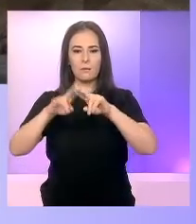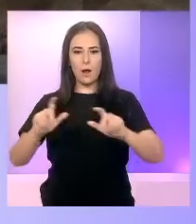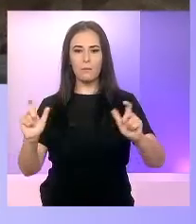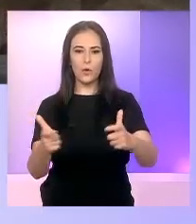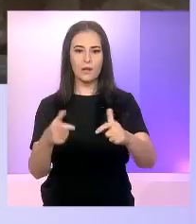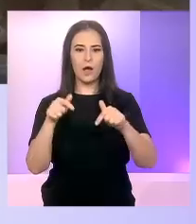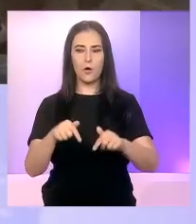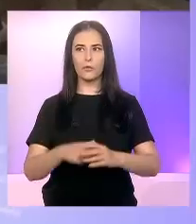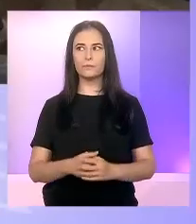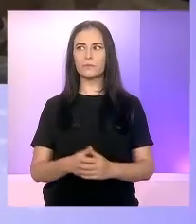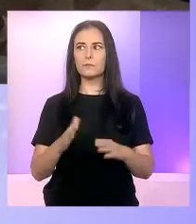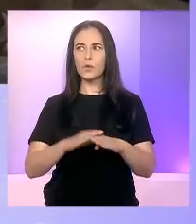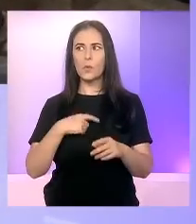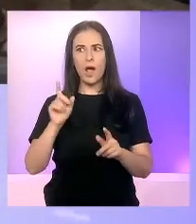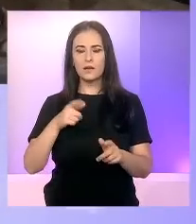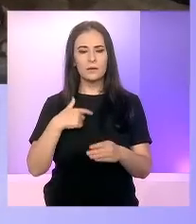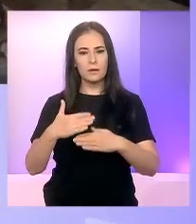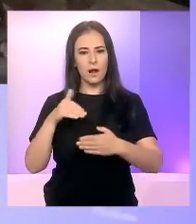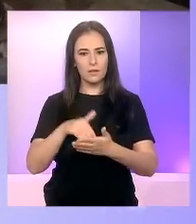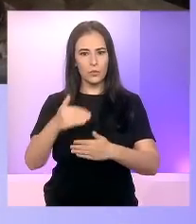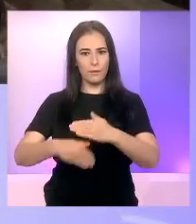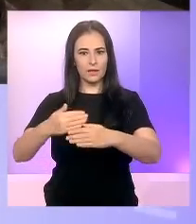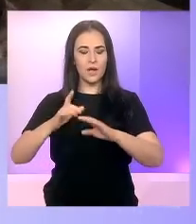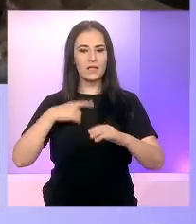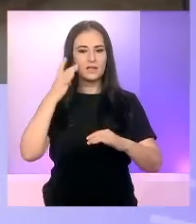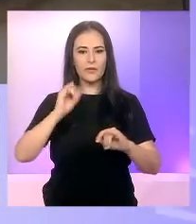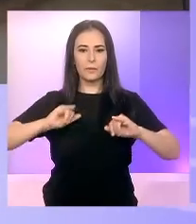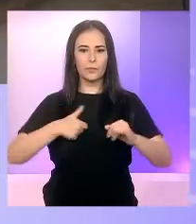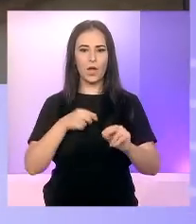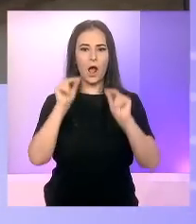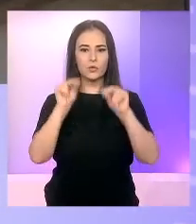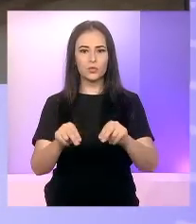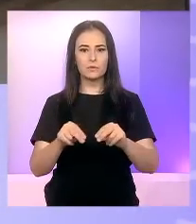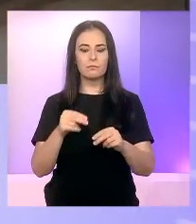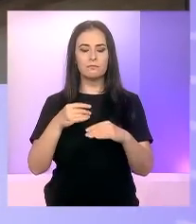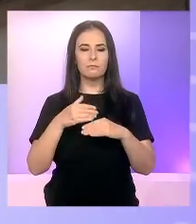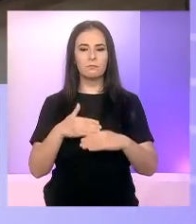blocate acolo, ce ar însemna, de fapt, în ce situație am ajunge noi?